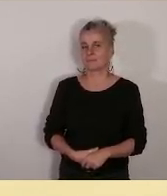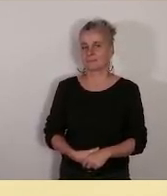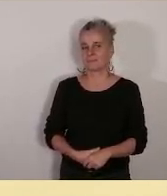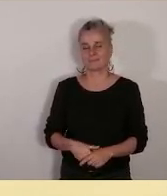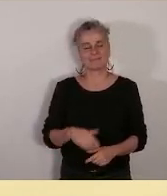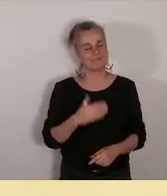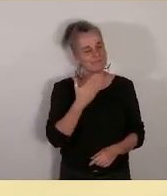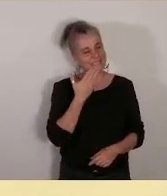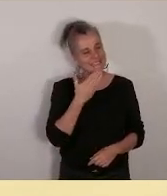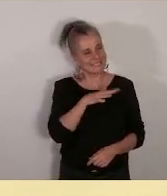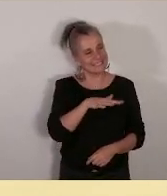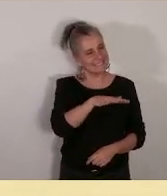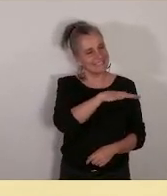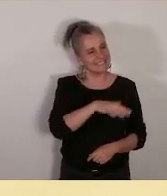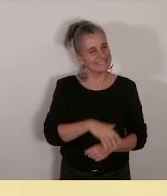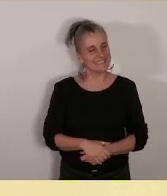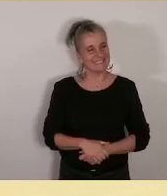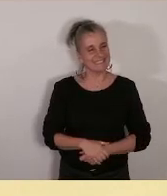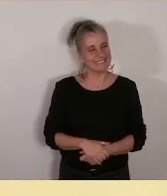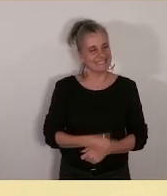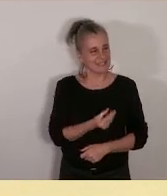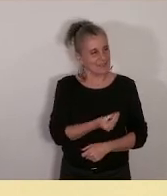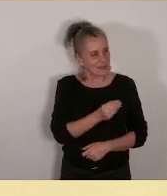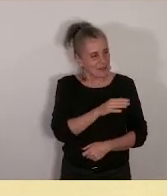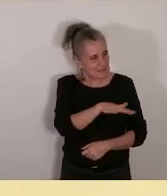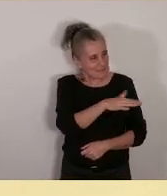Merci à vous, les enfants.